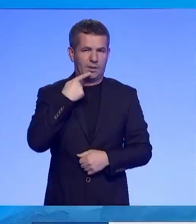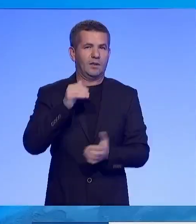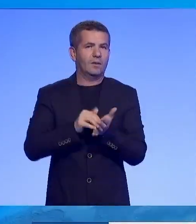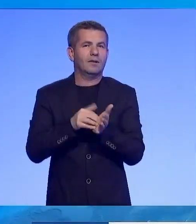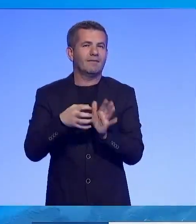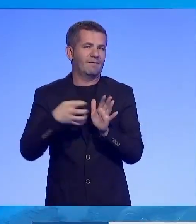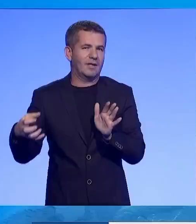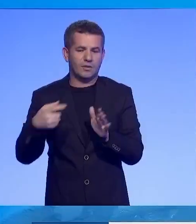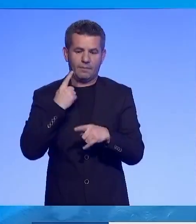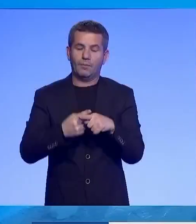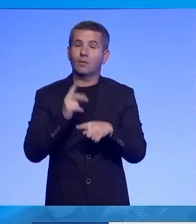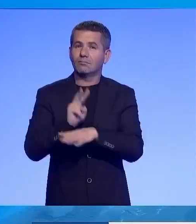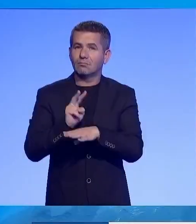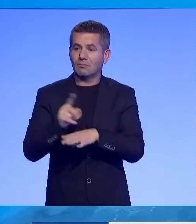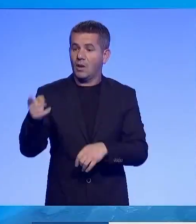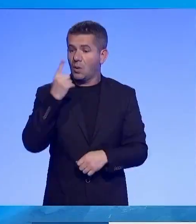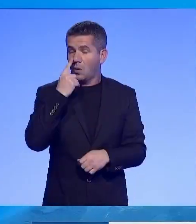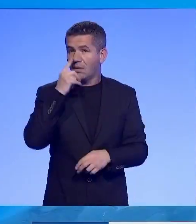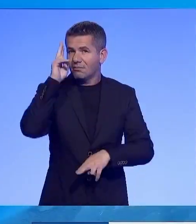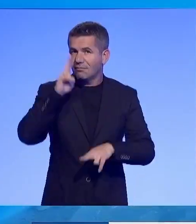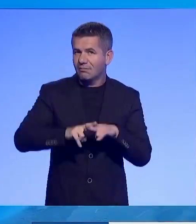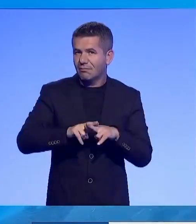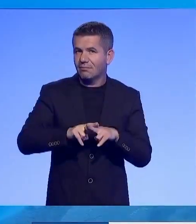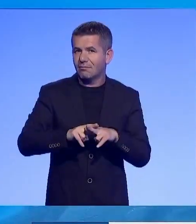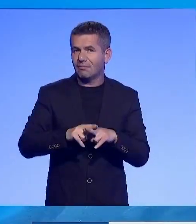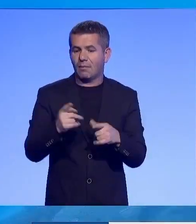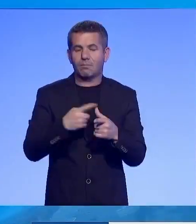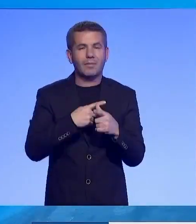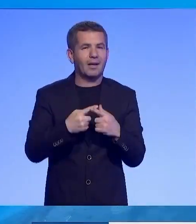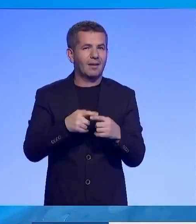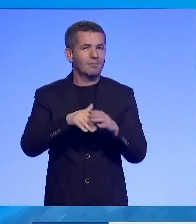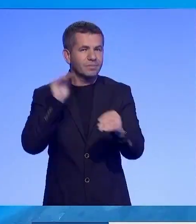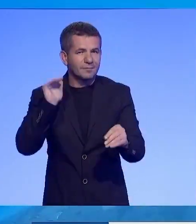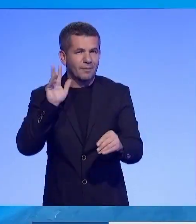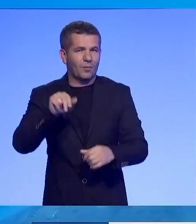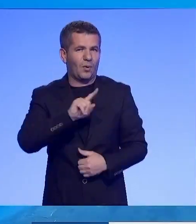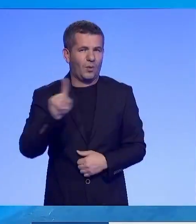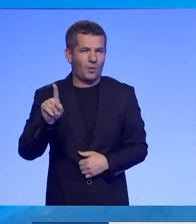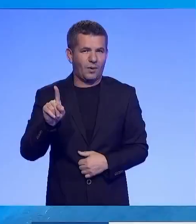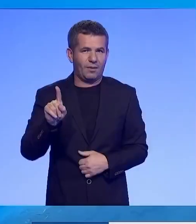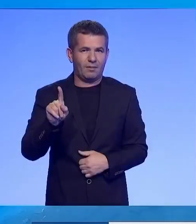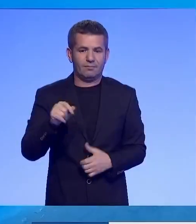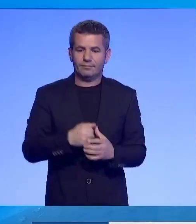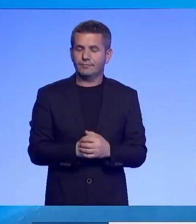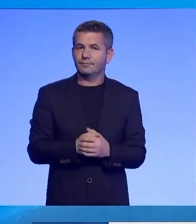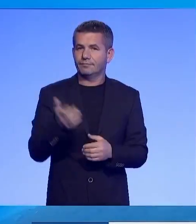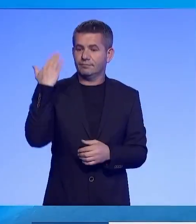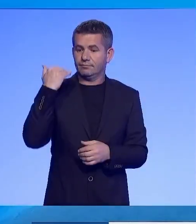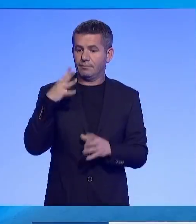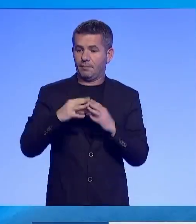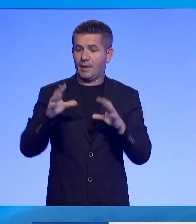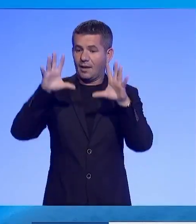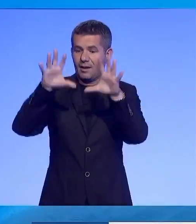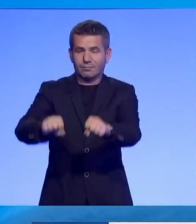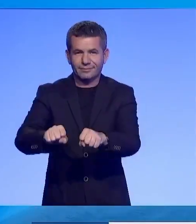dhe mbetët e kujdeshme në rase Rusia po vendos një kurt për tupat Ukrajinëse. Kapja nga Rusia e Kersënit, në mars u pasi një nga